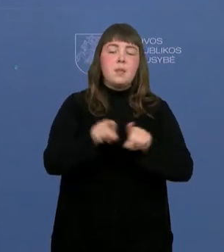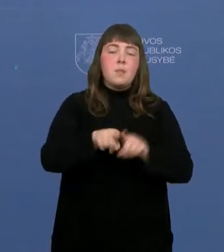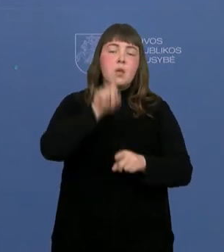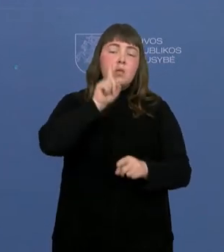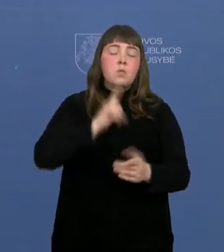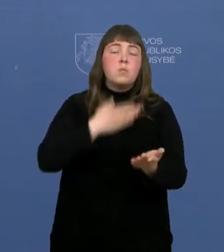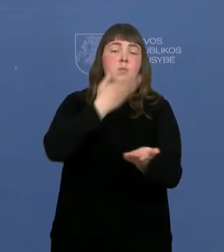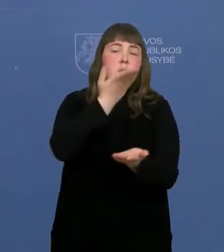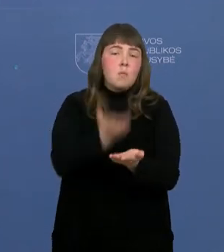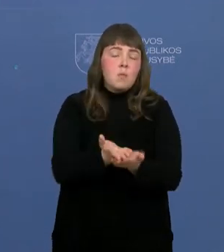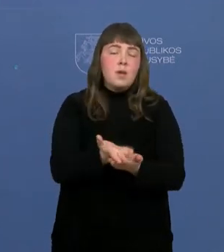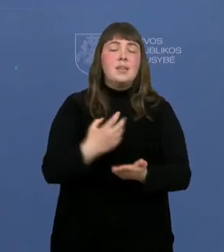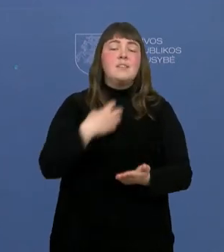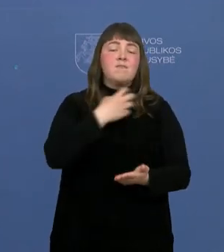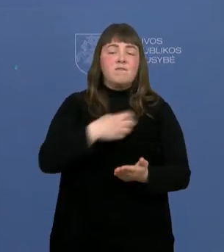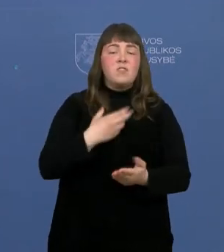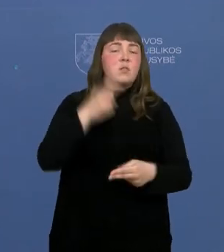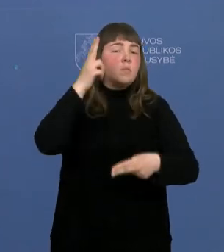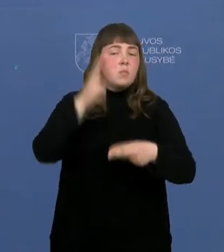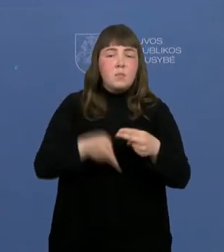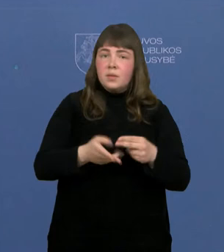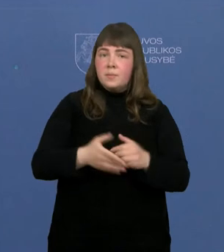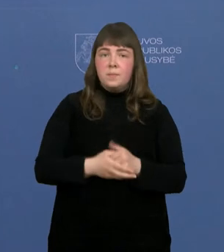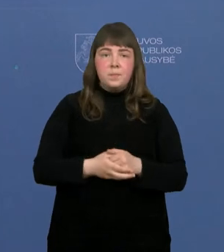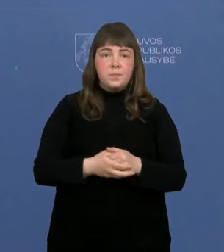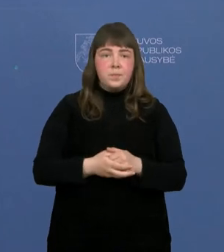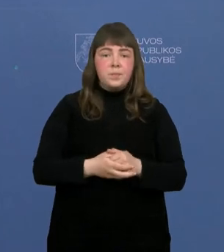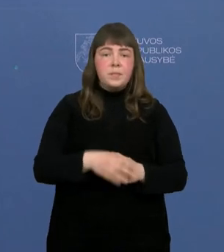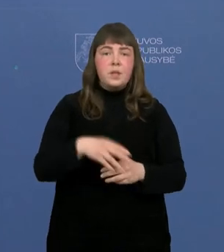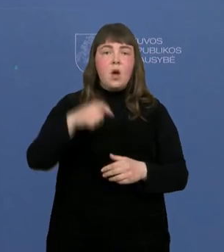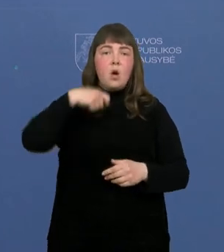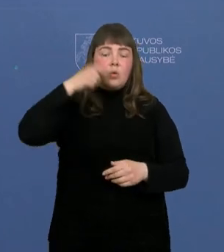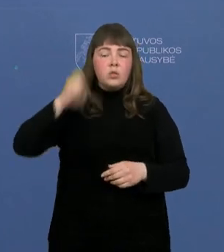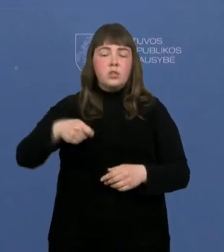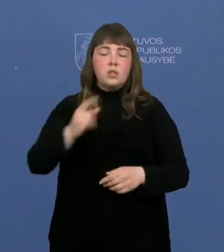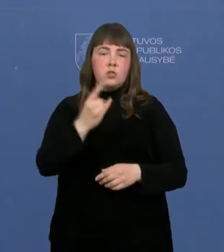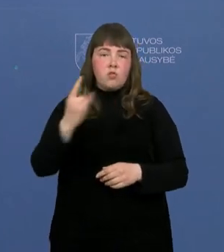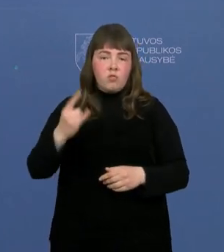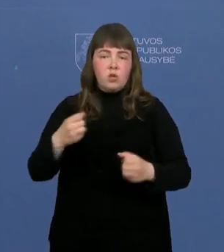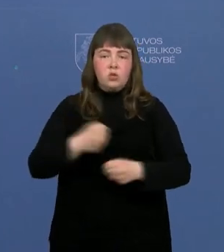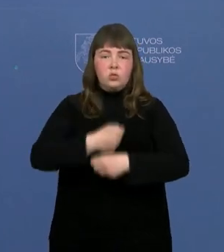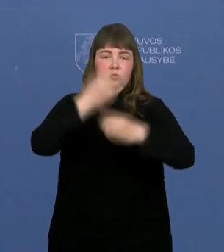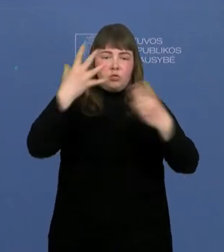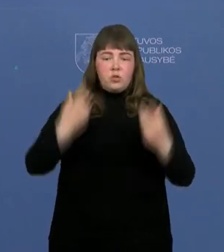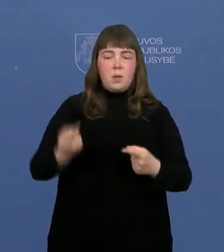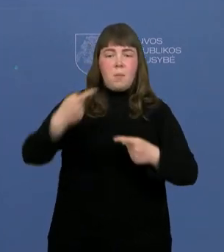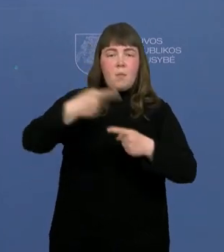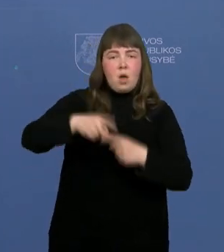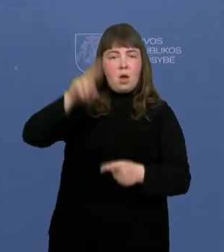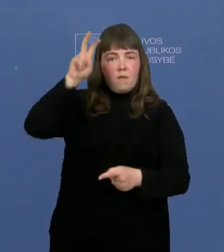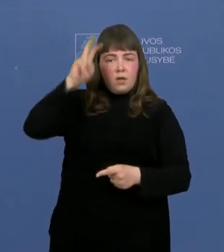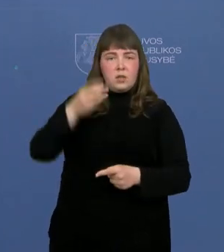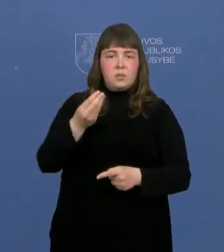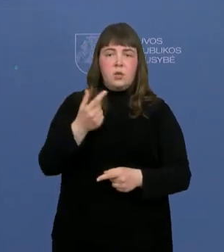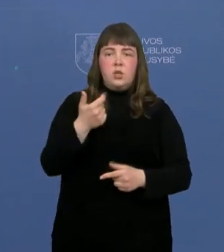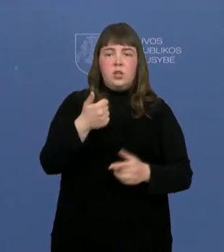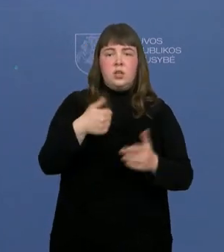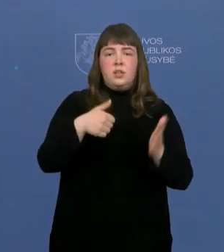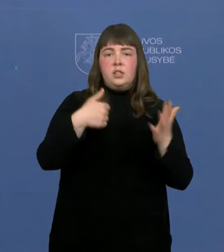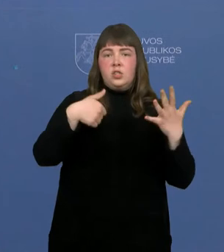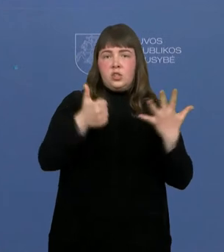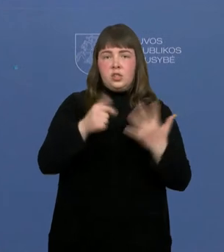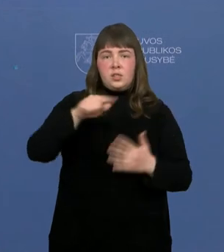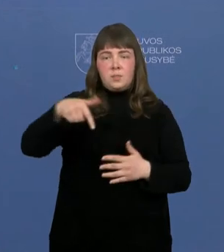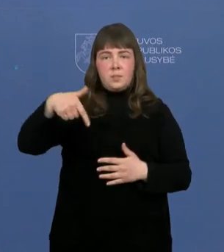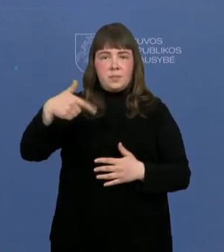pristatyti ir kitą svarbus sprendimą, jog ukrainiečių vaikų švietimui papildomai vyriausybė skiria 6,7